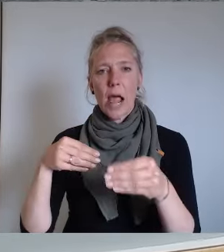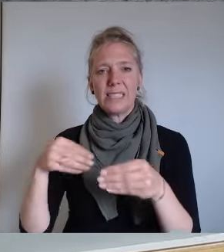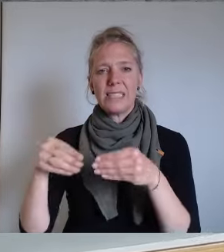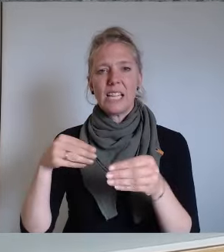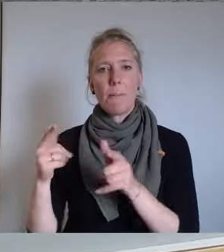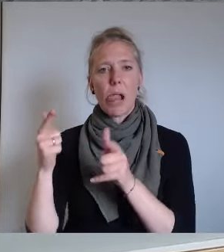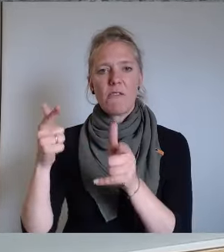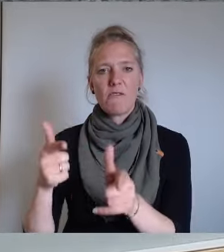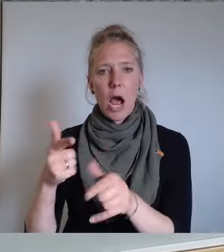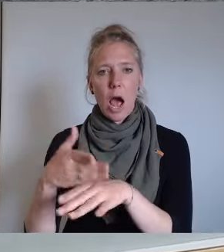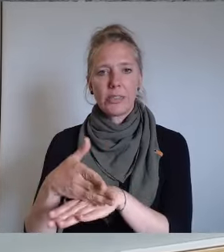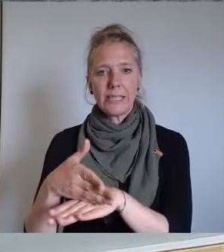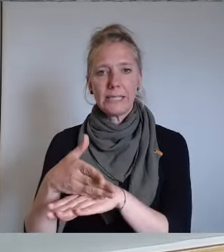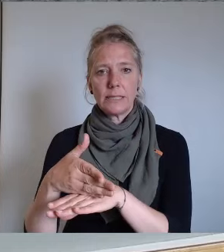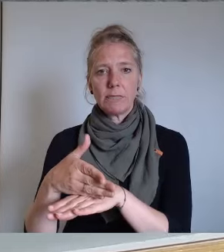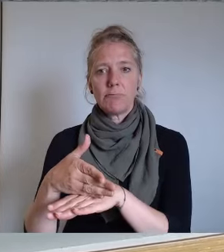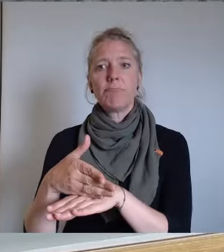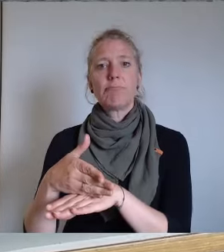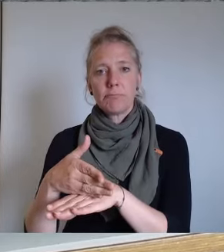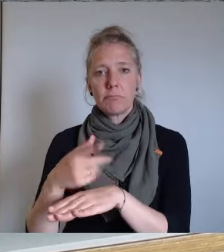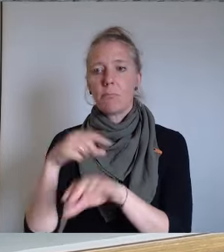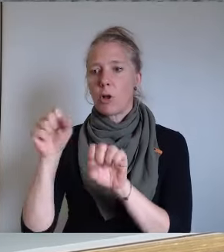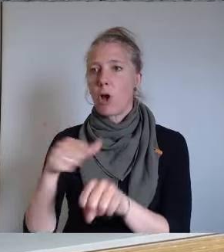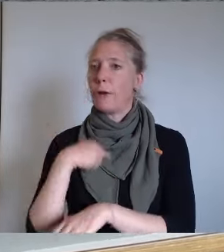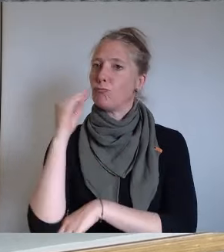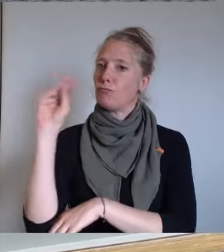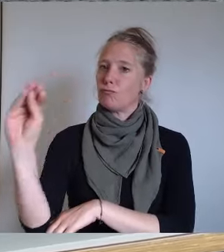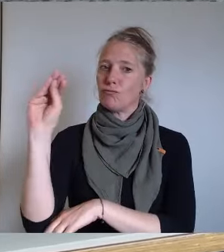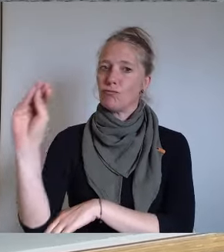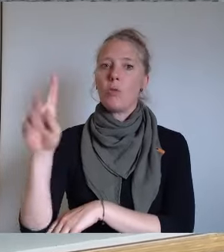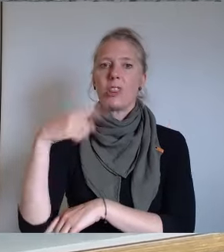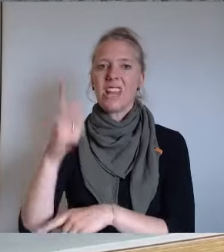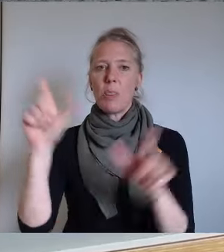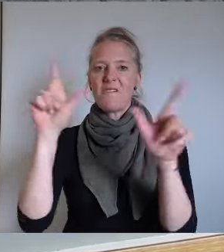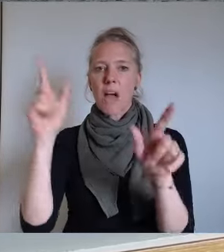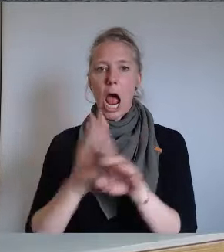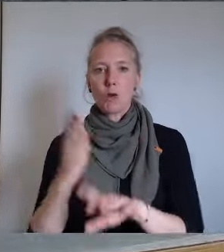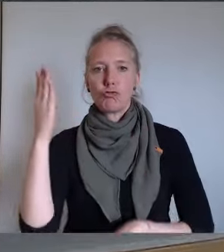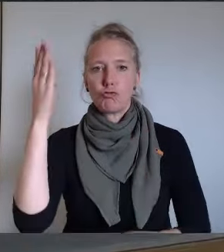Bus haben, weil sonst kann ich die Veranstaltung nicht benutzen.